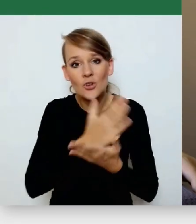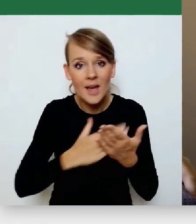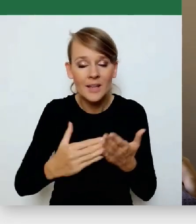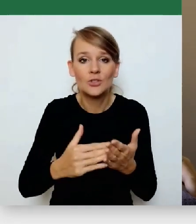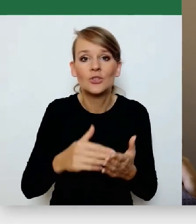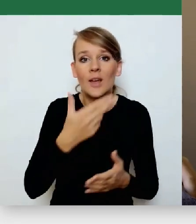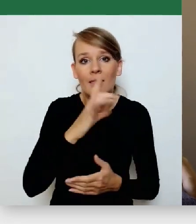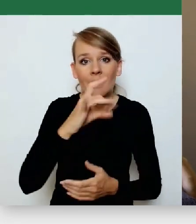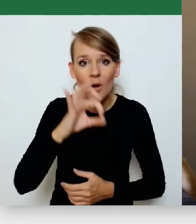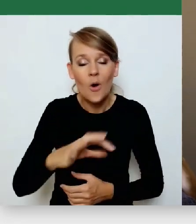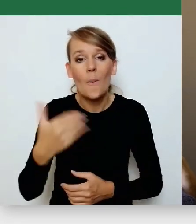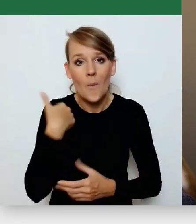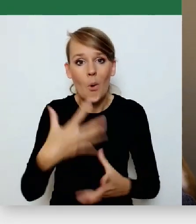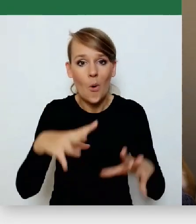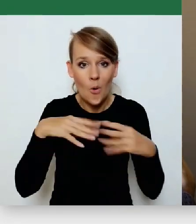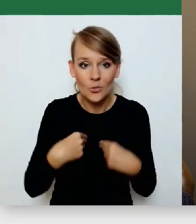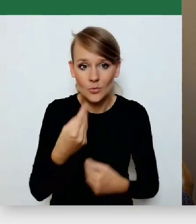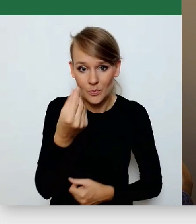środki finansowe i tak dalej,